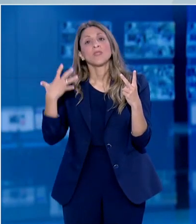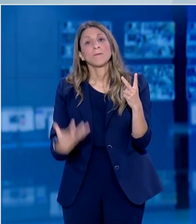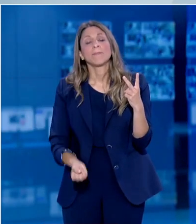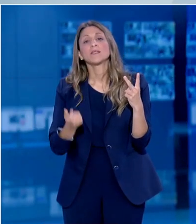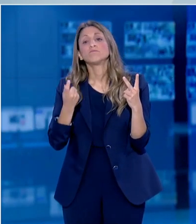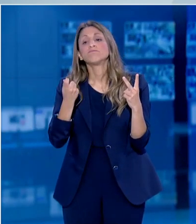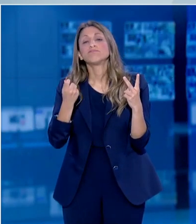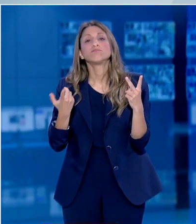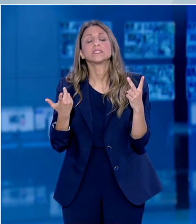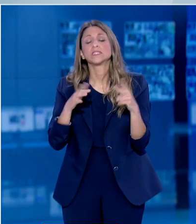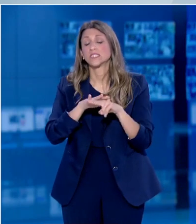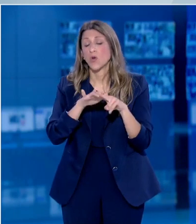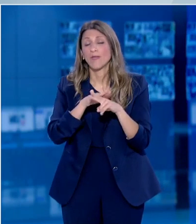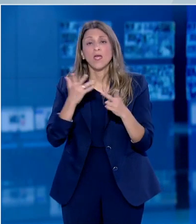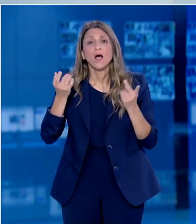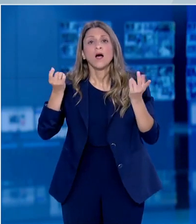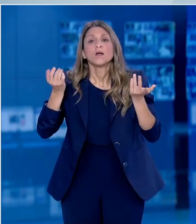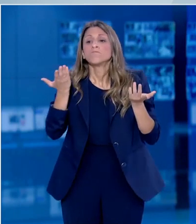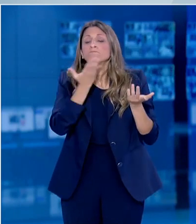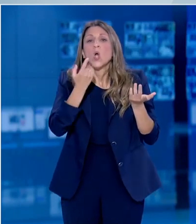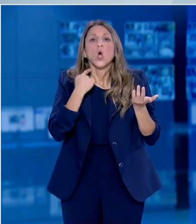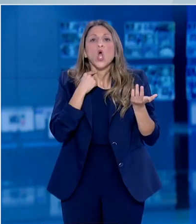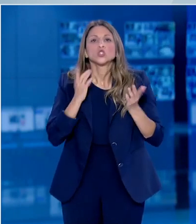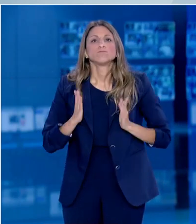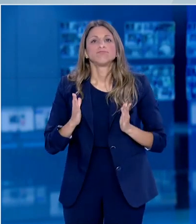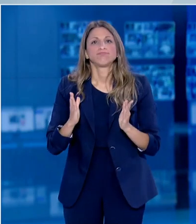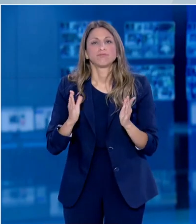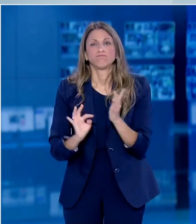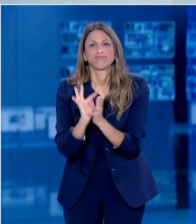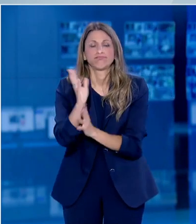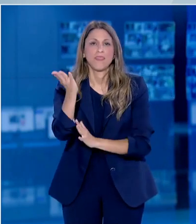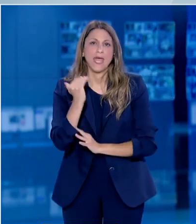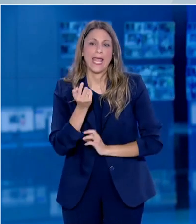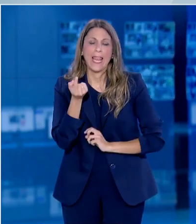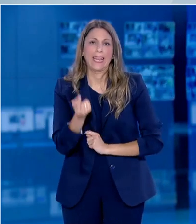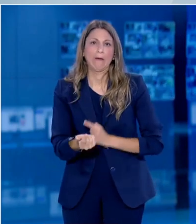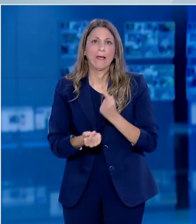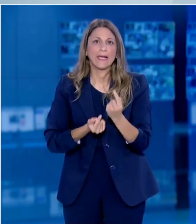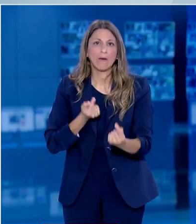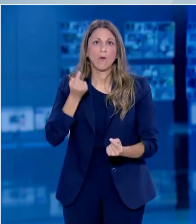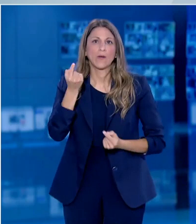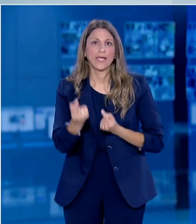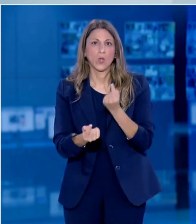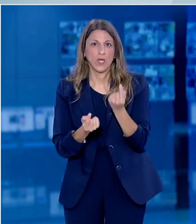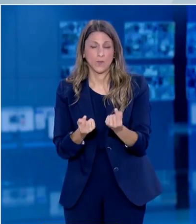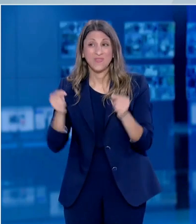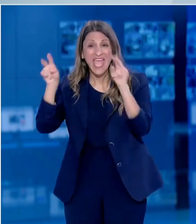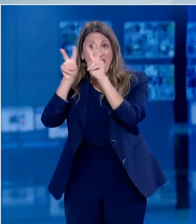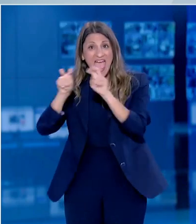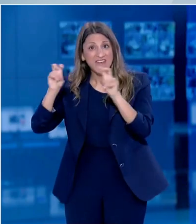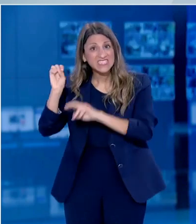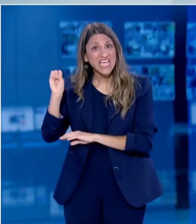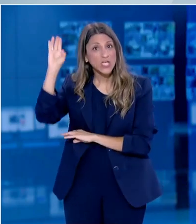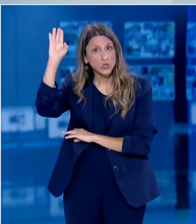σε χαμένη γνώση αυτό δεν έχει ευραίως αξιολογηθεί και ιδιαίτερα με το νέο κορονοϊό. Σε μελέτες του εξωτερικού η